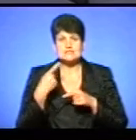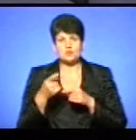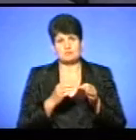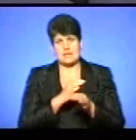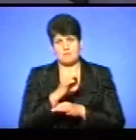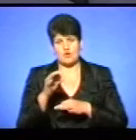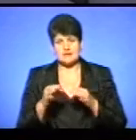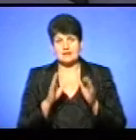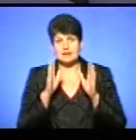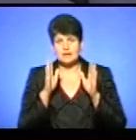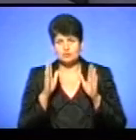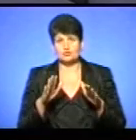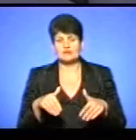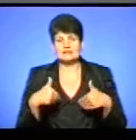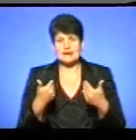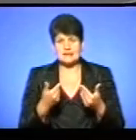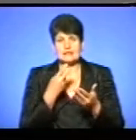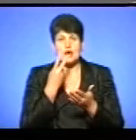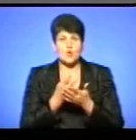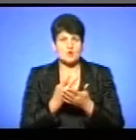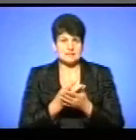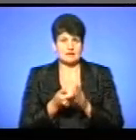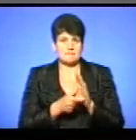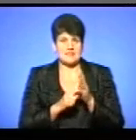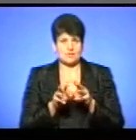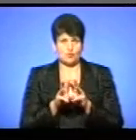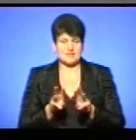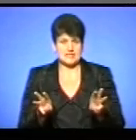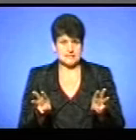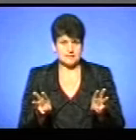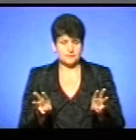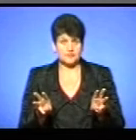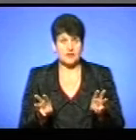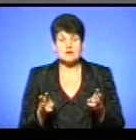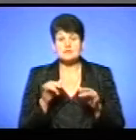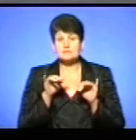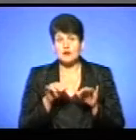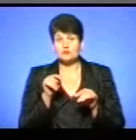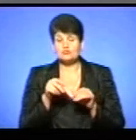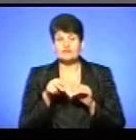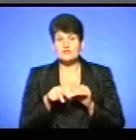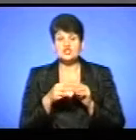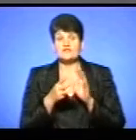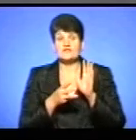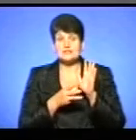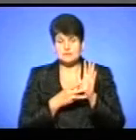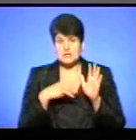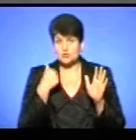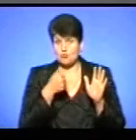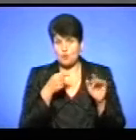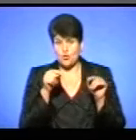актів, які будуть вносити на розгляд Кабінету міністрів. Ну, власне, так, річ у тім, що вже у 2018 році